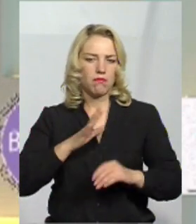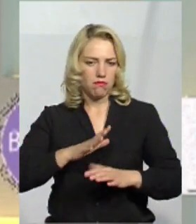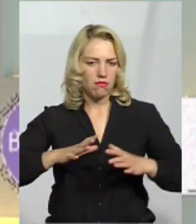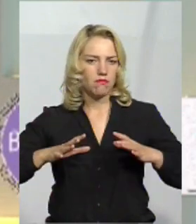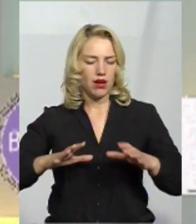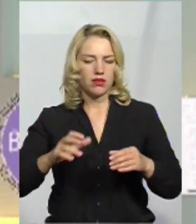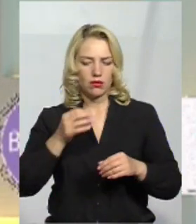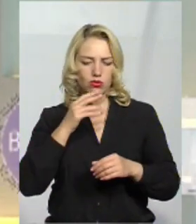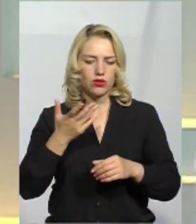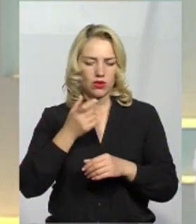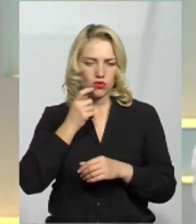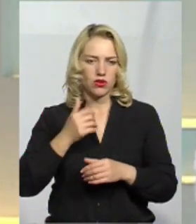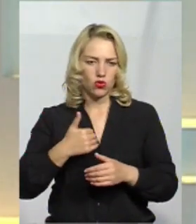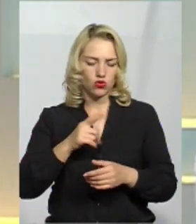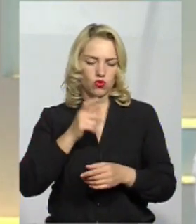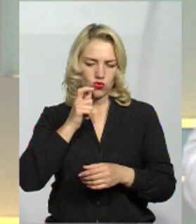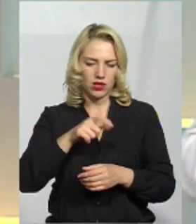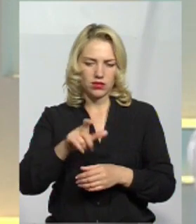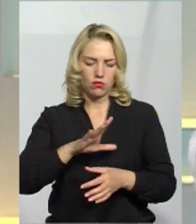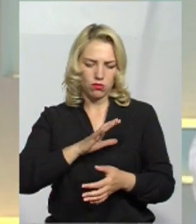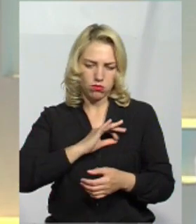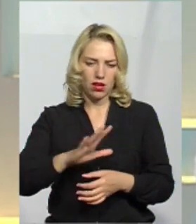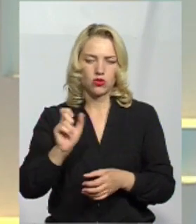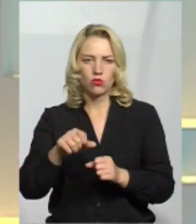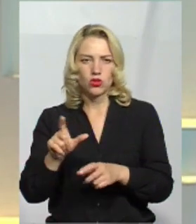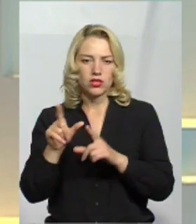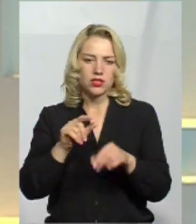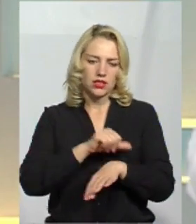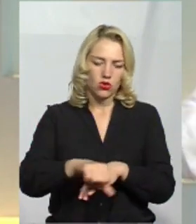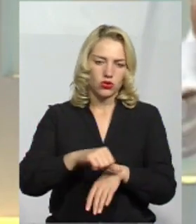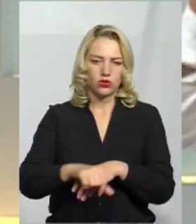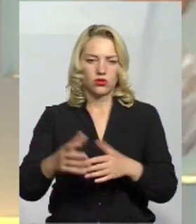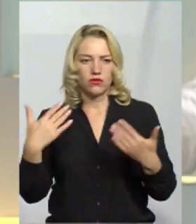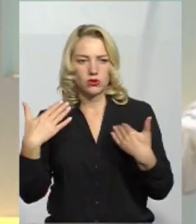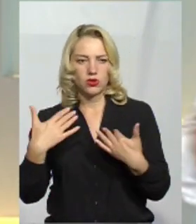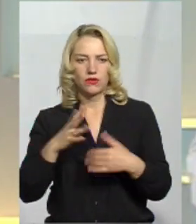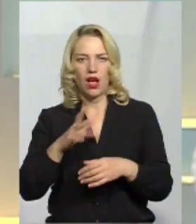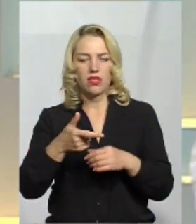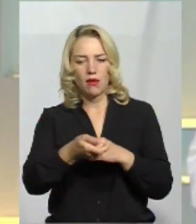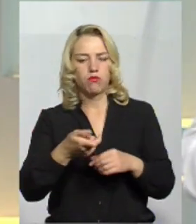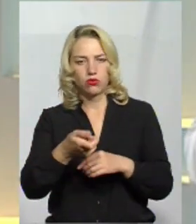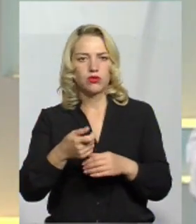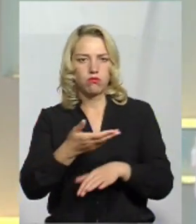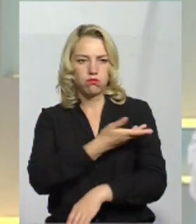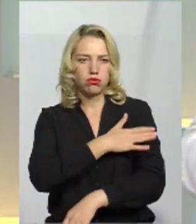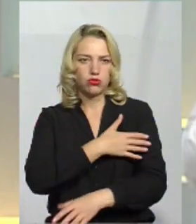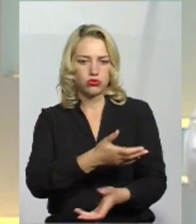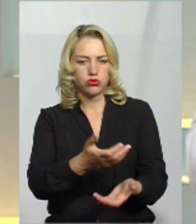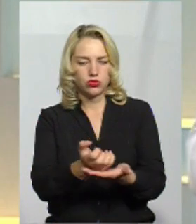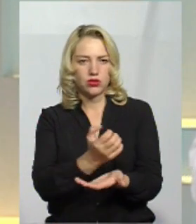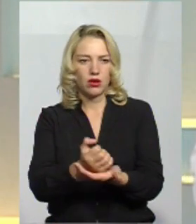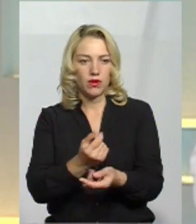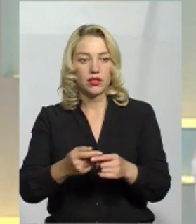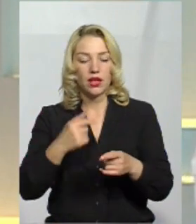-якому українцю. Я хочу, щоб українць був багатим. Я хочу, щоб українць з них їздити за кордон, відпочивати свій влітку, а не на полуницю до Польщі їздити. Звичайно,